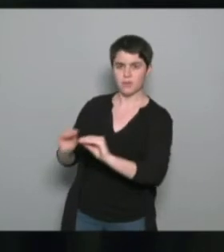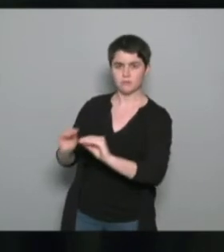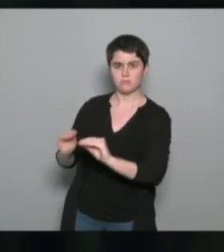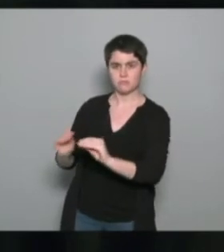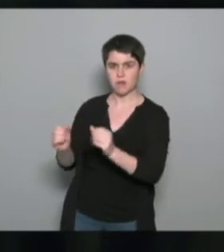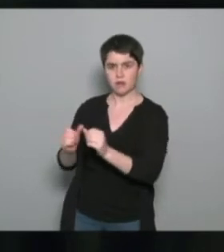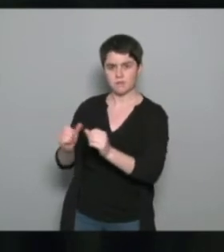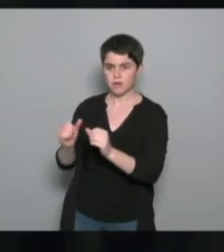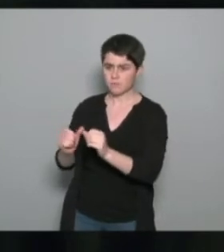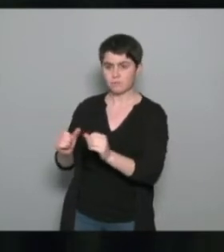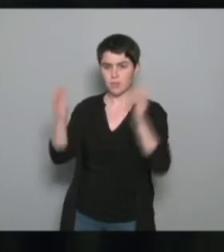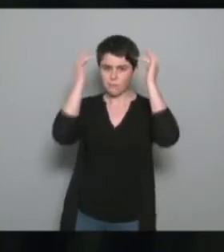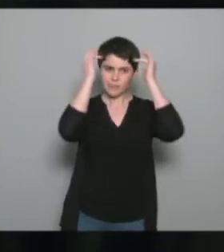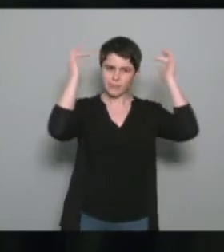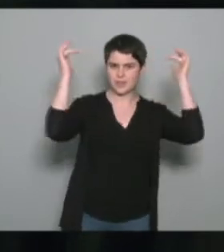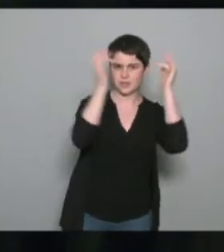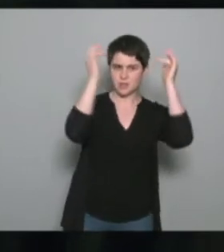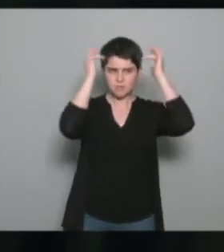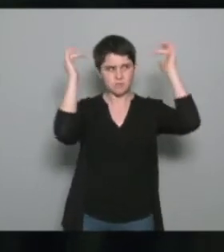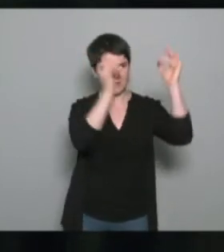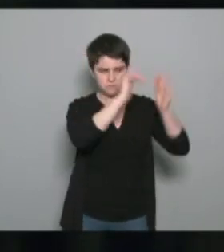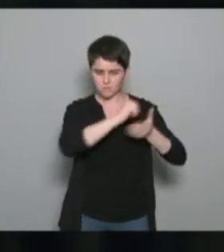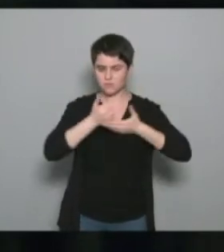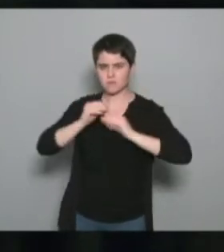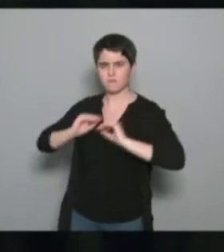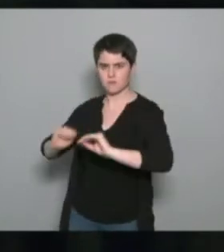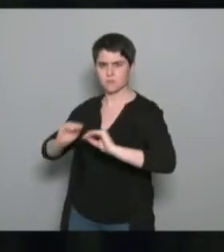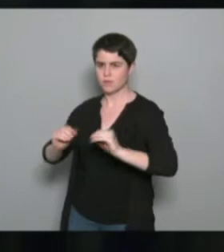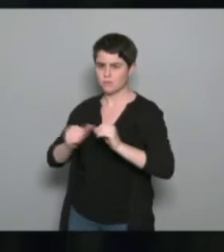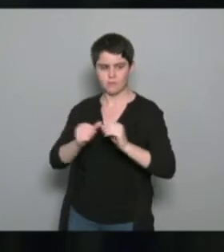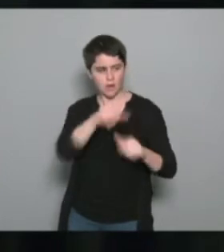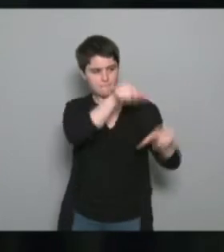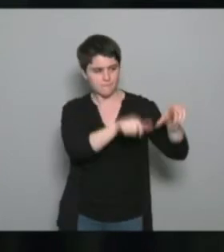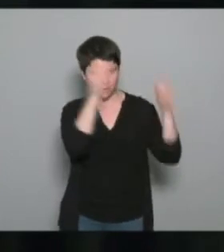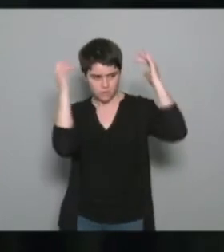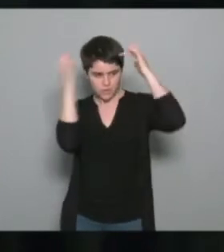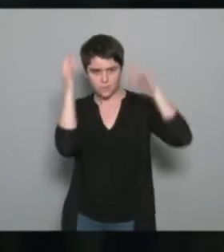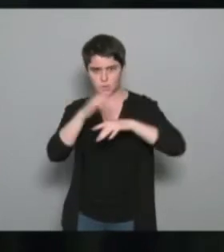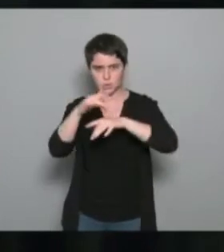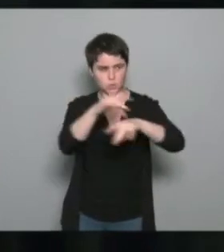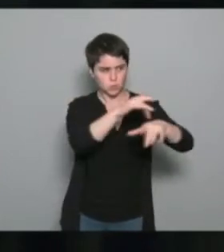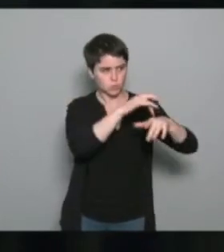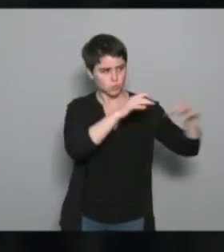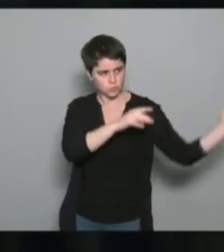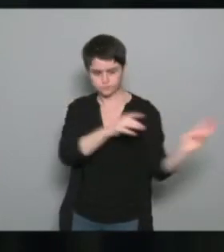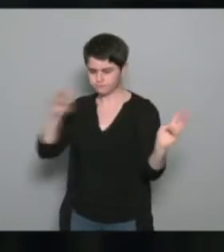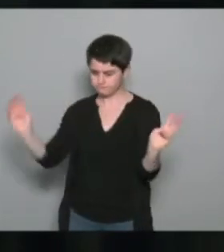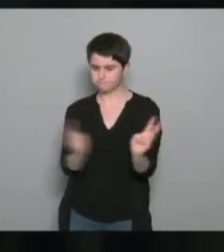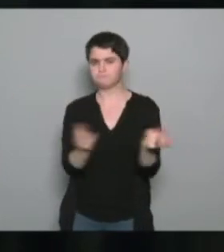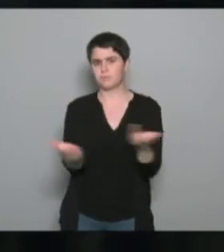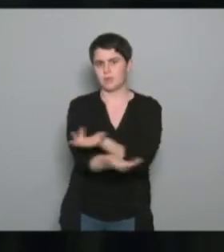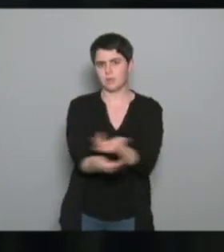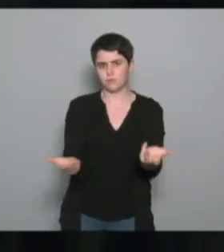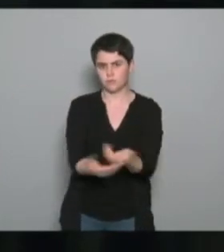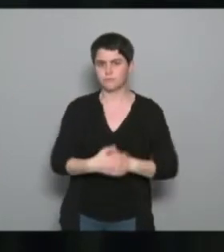avec beaucoup de partage d'expérience, en fait, parce qu'on s'est rendu compte que c'était très riche de pouvoir échanger sur les différentes pratiques, soit sur des temps d